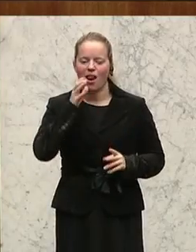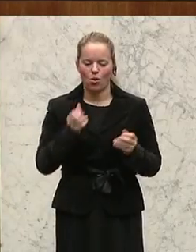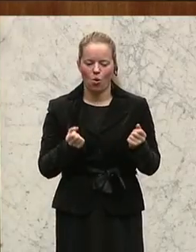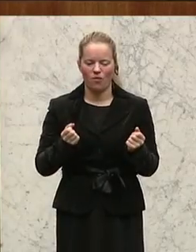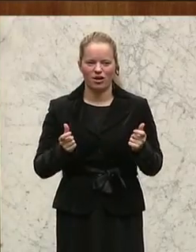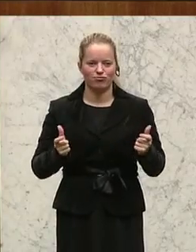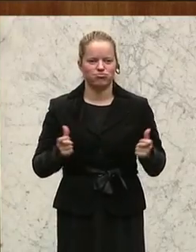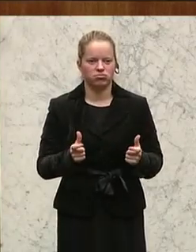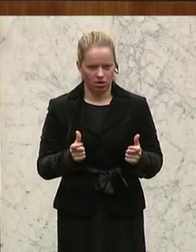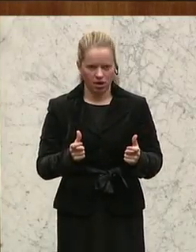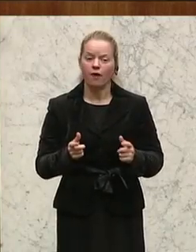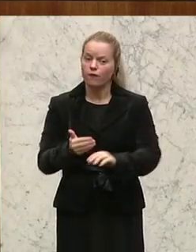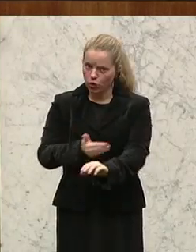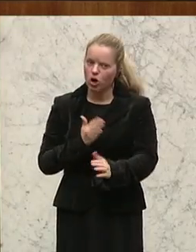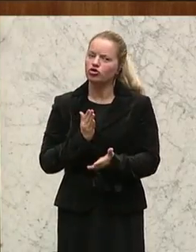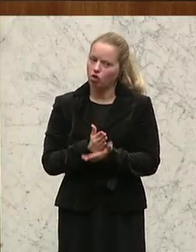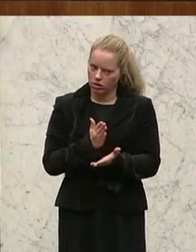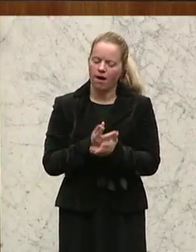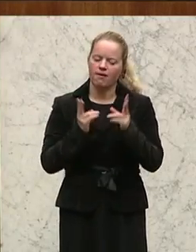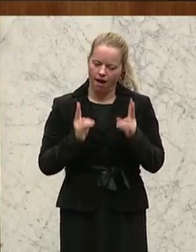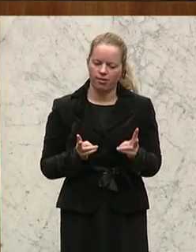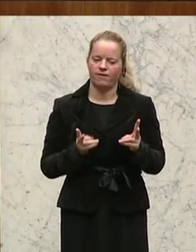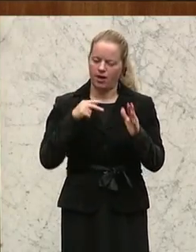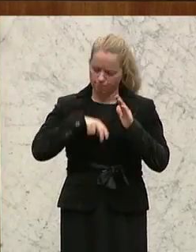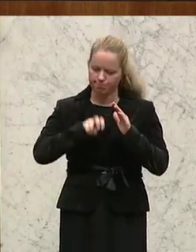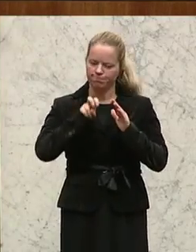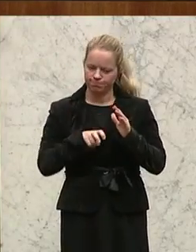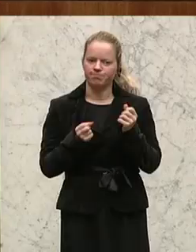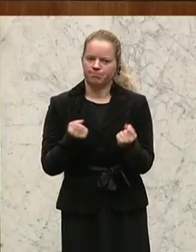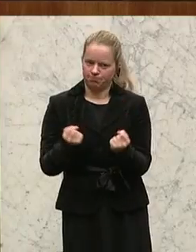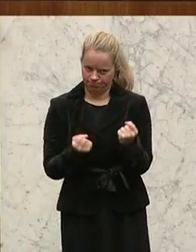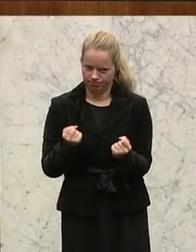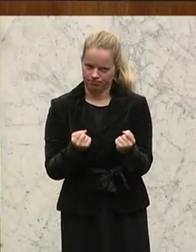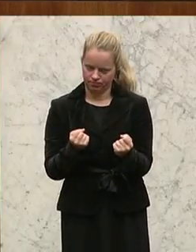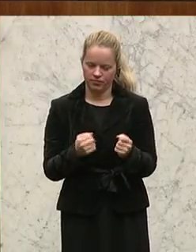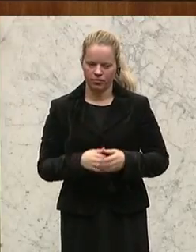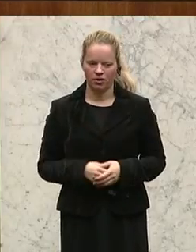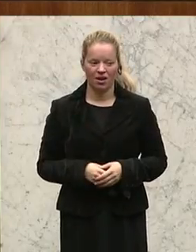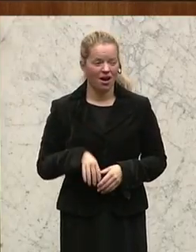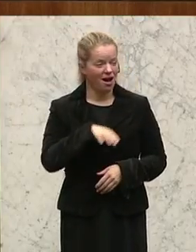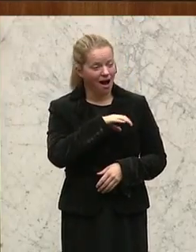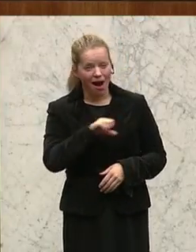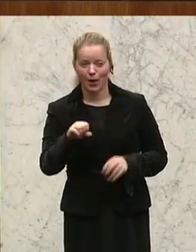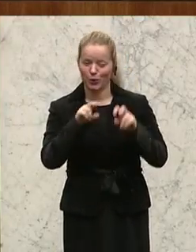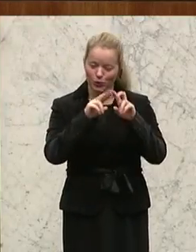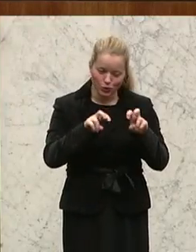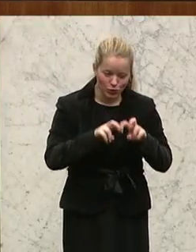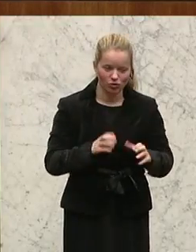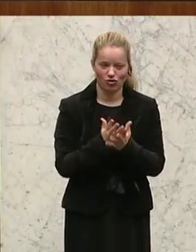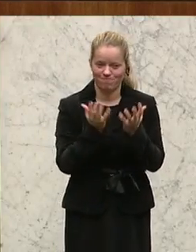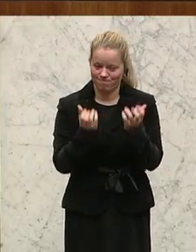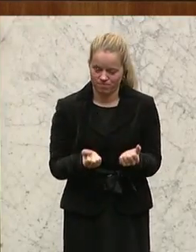er dann mit Alkolog früher schon wieder Autofahren. Und es haben alle relevanten Studien ergeben, dass die